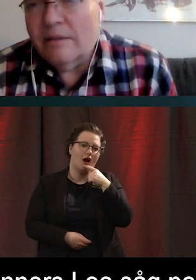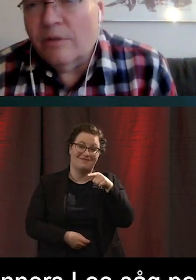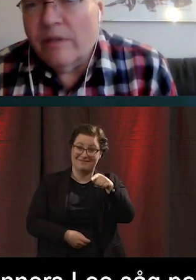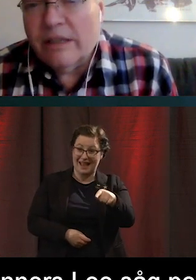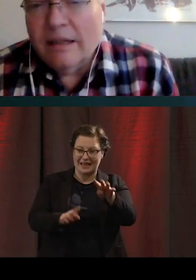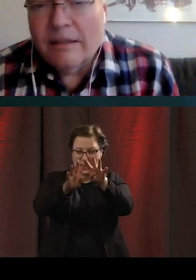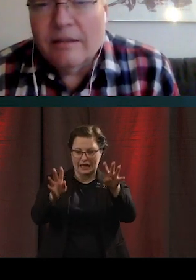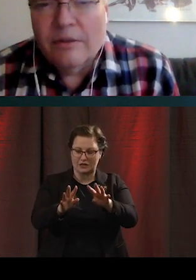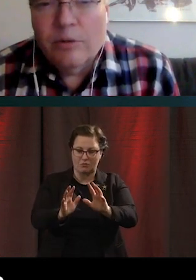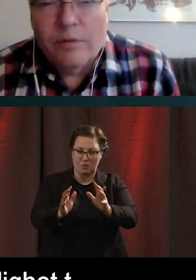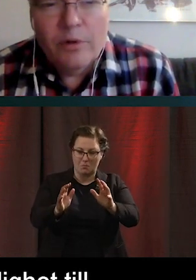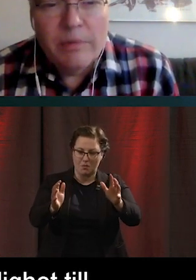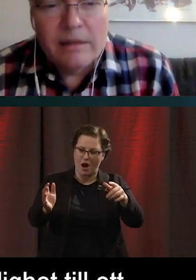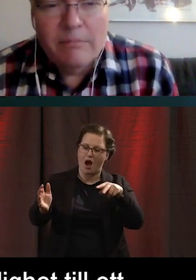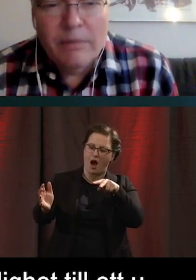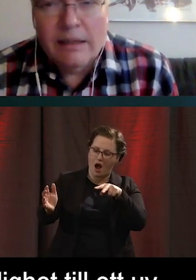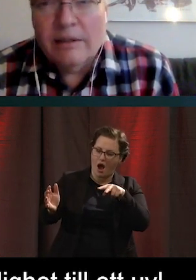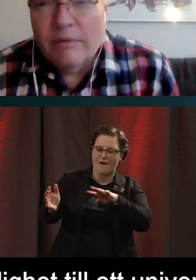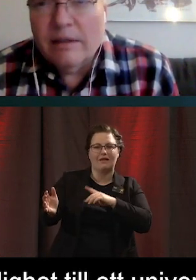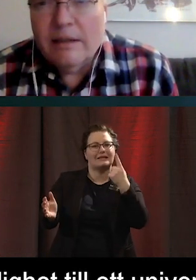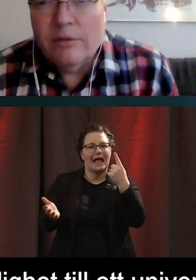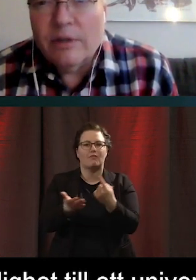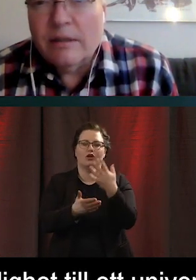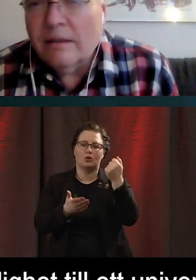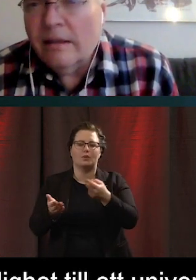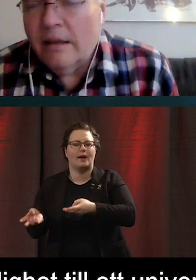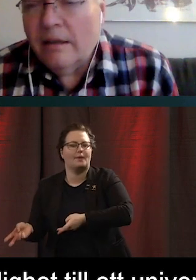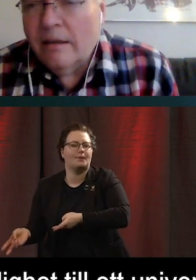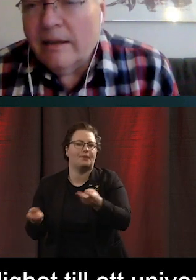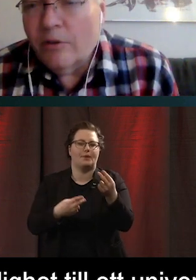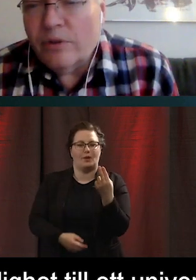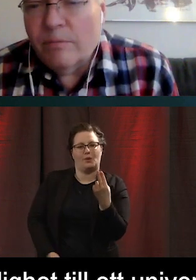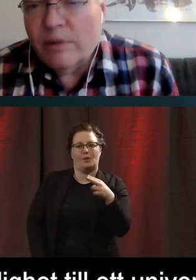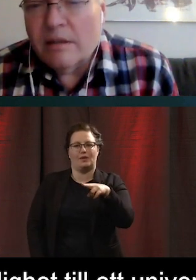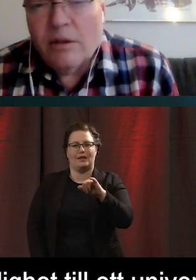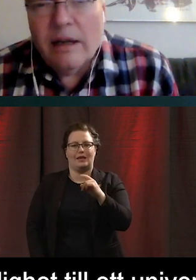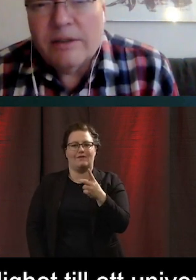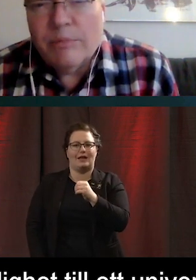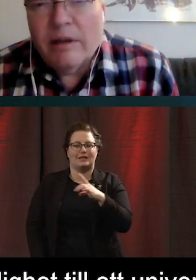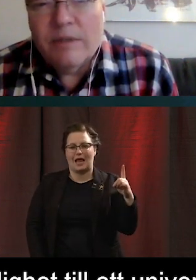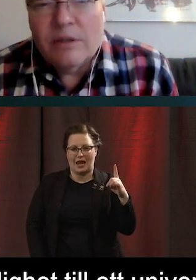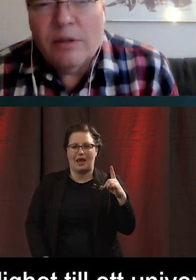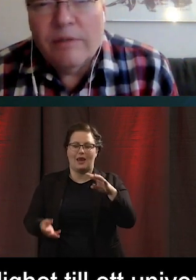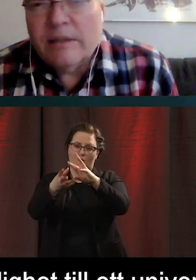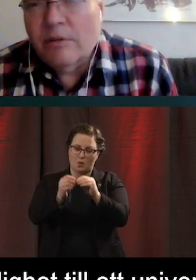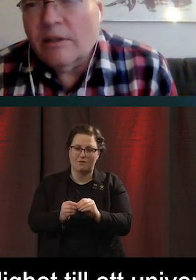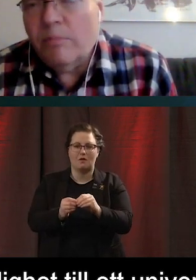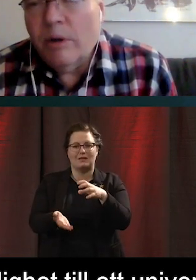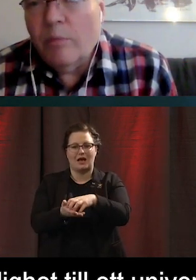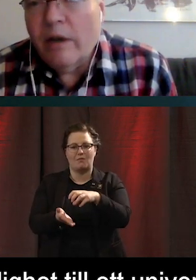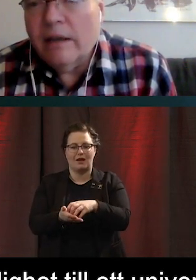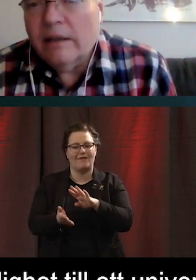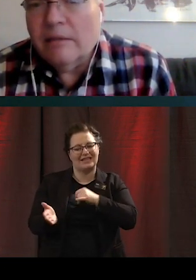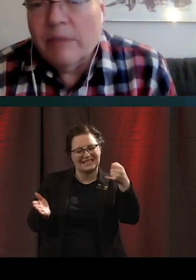ett universellt utformat samhälle. Det är någon potential här som gör att vi skulle faktiskt kunna